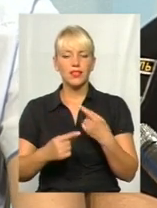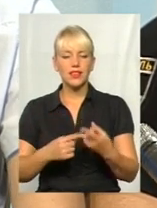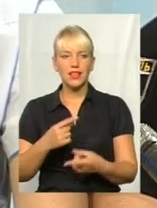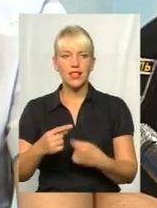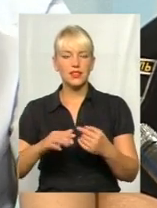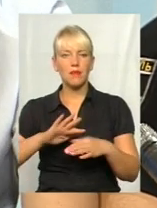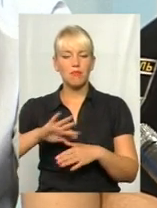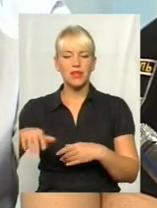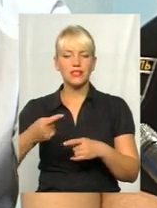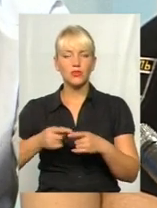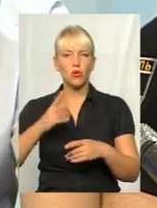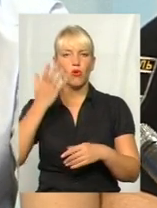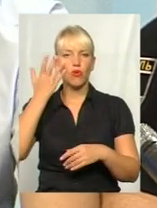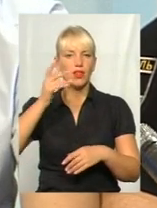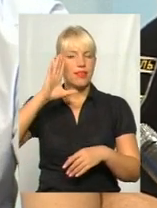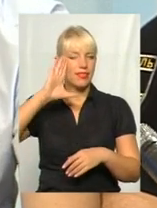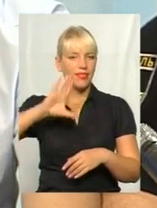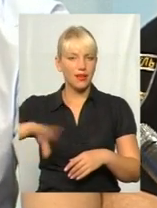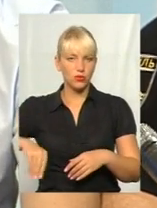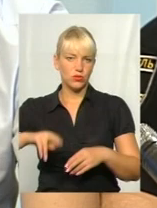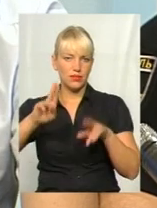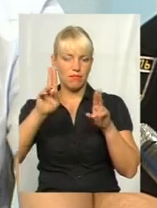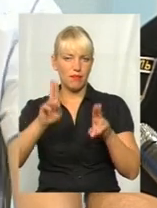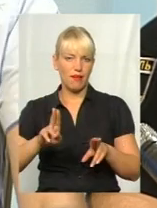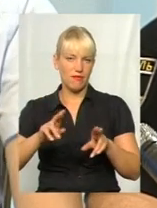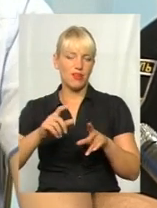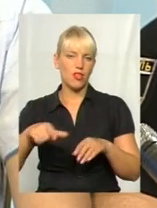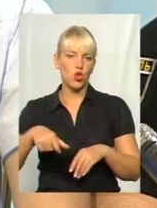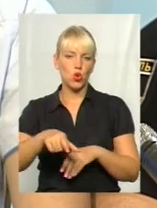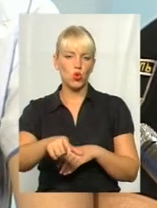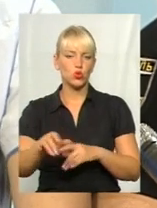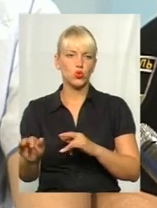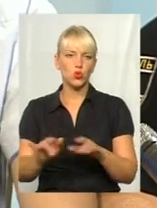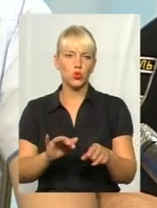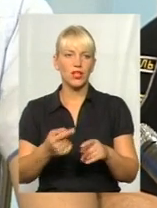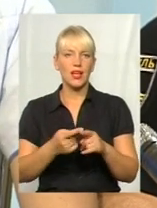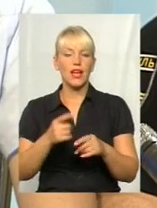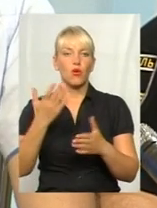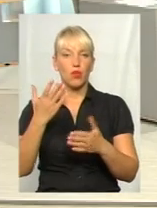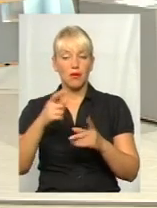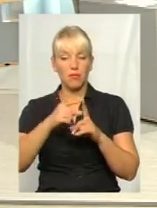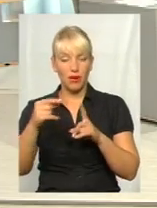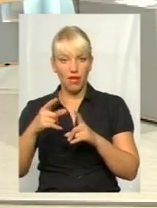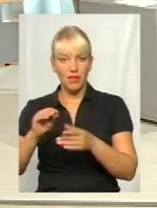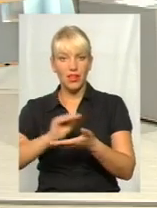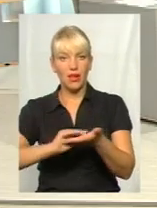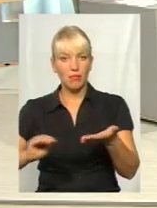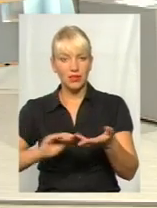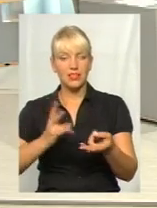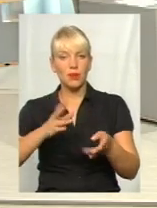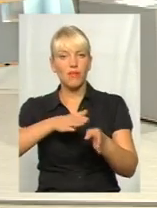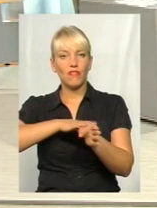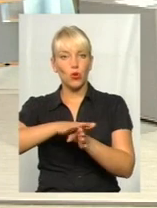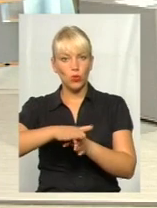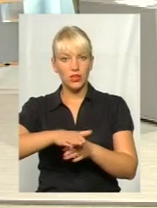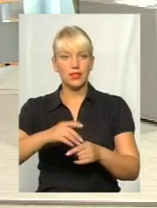нехтують порушеннями правил дорожнього руху. Бо правила дорожнього руху, вони написані, їх потрібно виконувати. І, крім того, правил